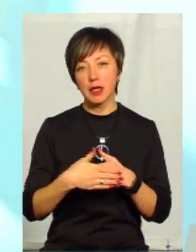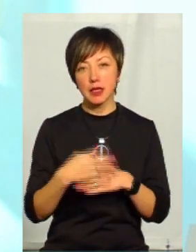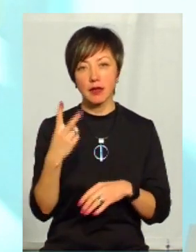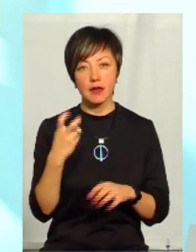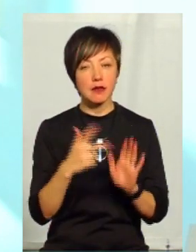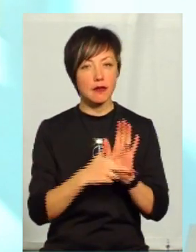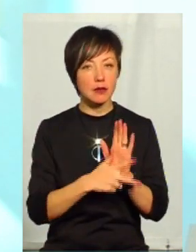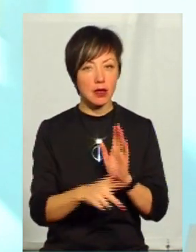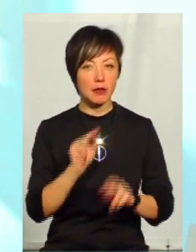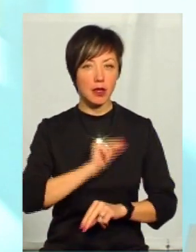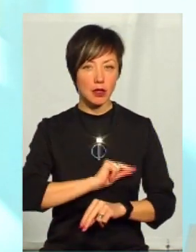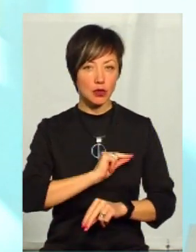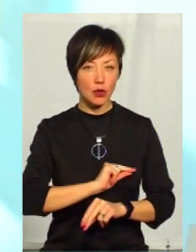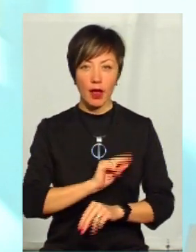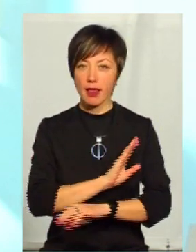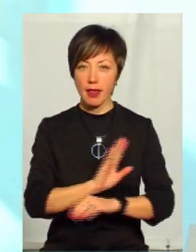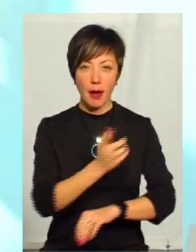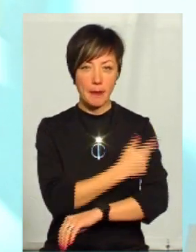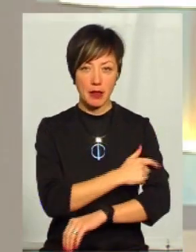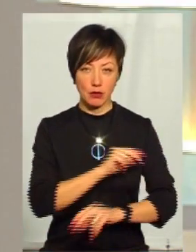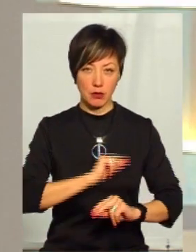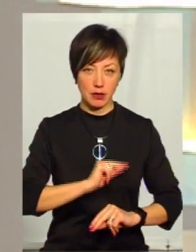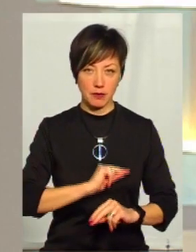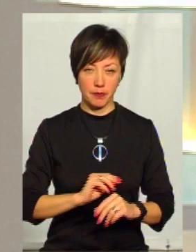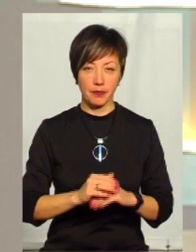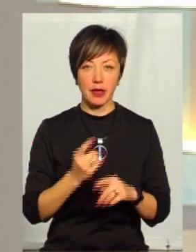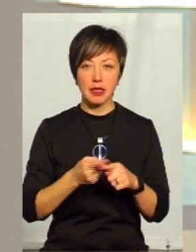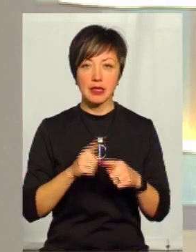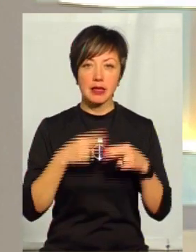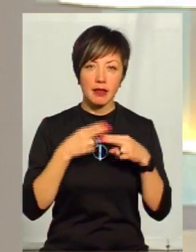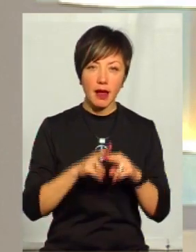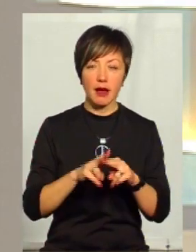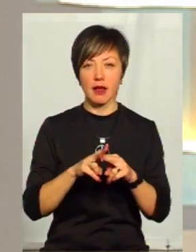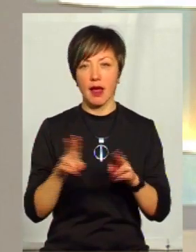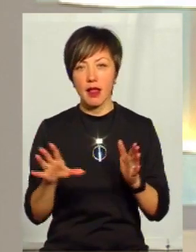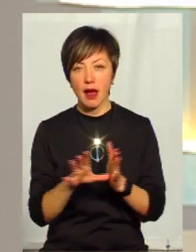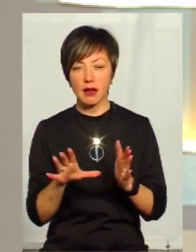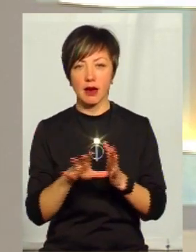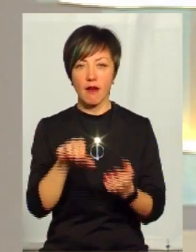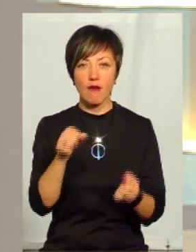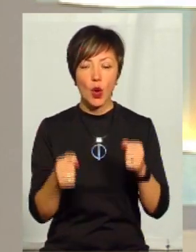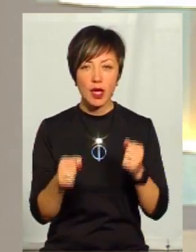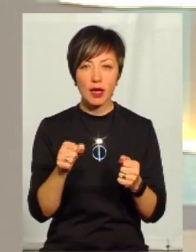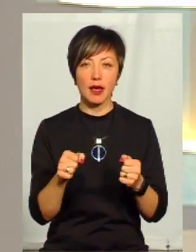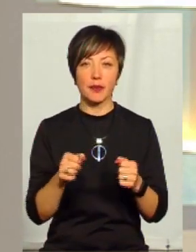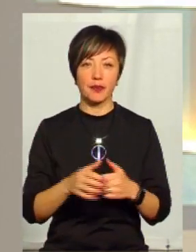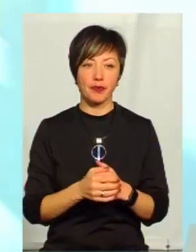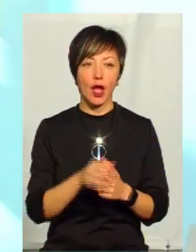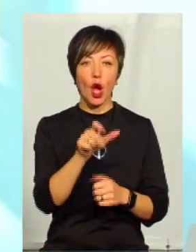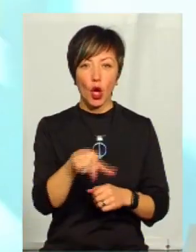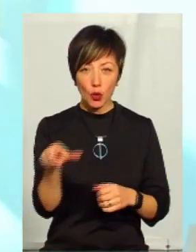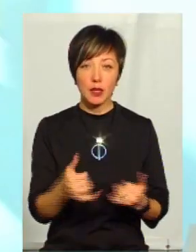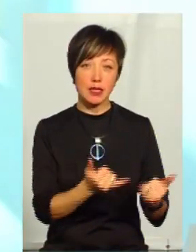у двосвітній сестер працює немедичною персоналу – сантехніки, техніки, електрики, водії. Тобто,